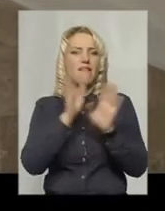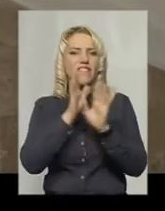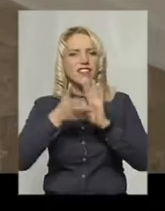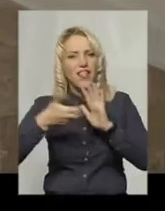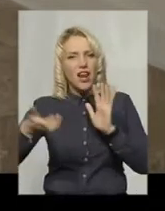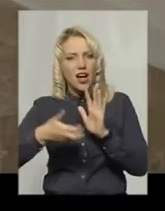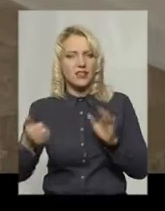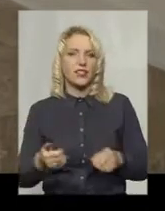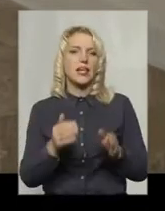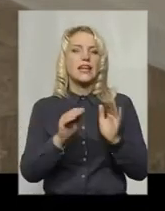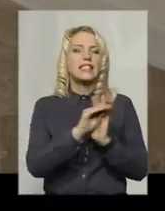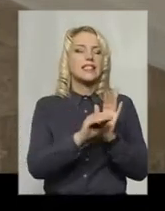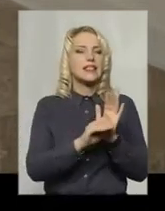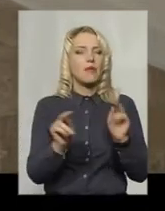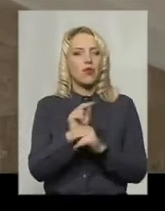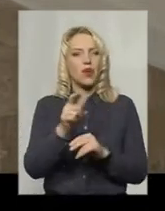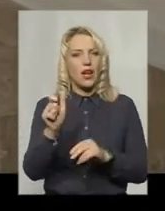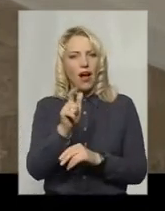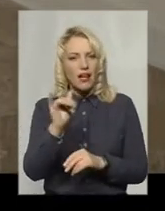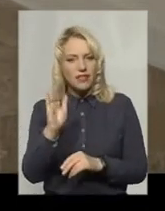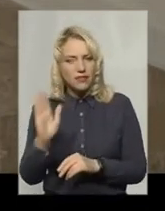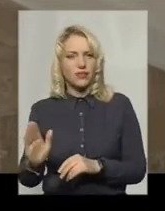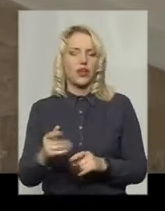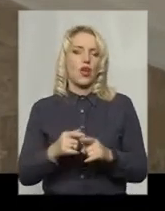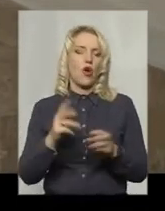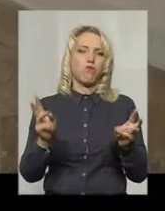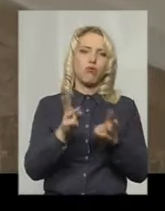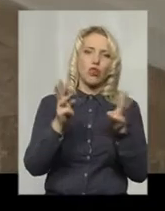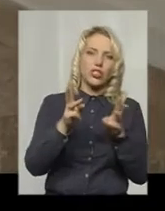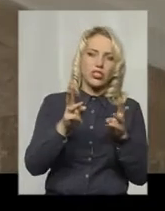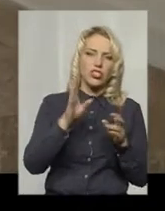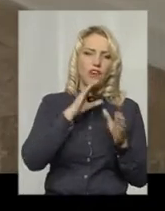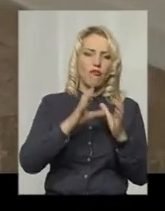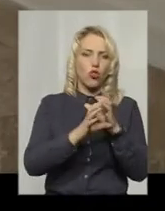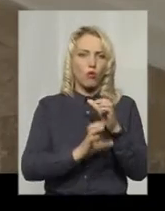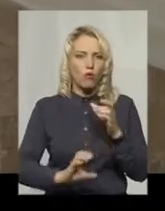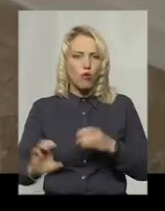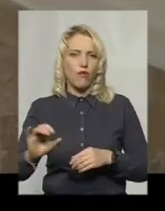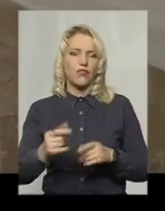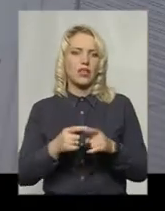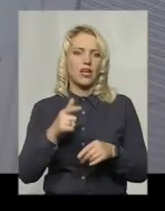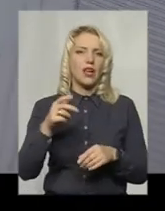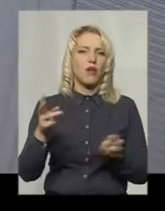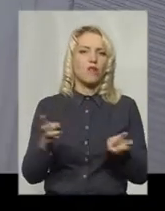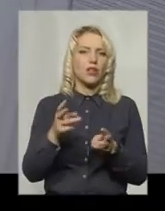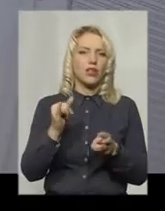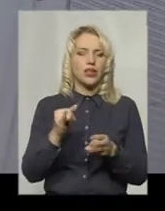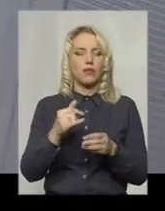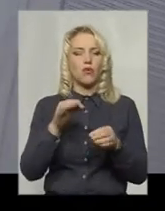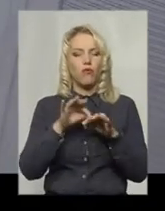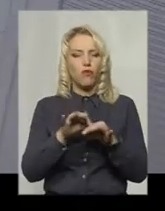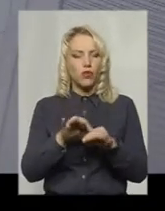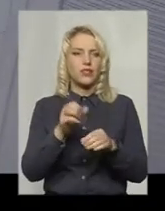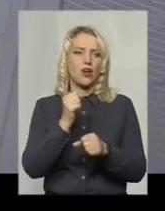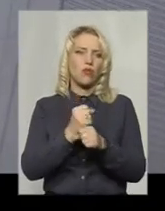системи лікувальних газів, пожежних водопроводів, водопроводу і каналізації. Проводяться, як ви бачили, будівельні роботи на